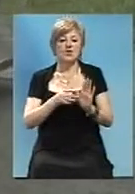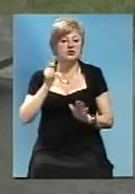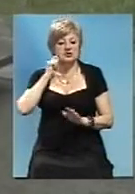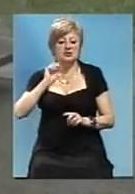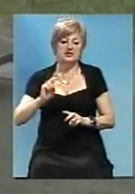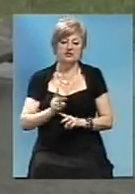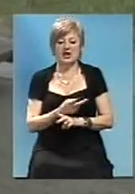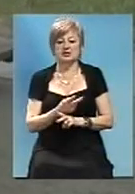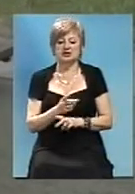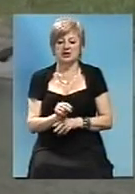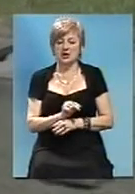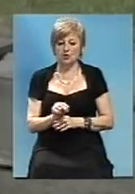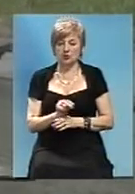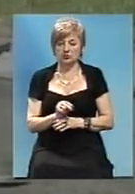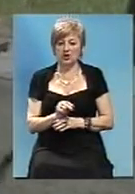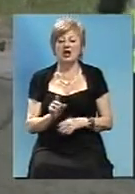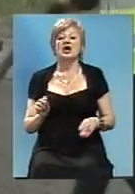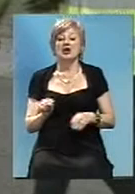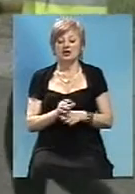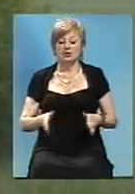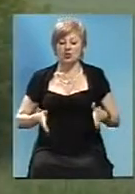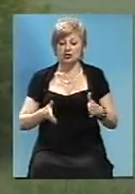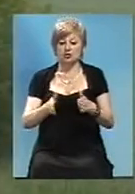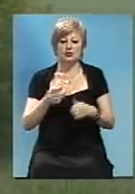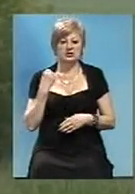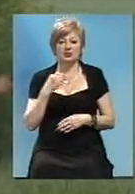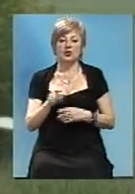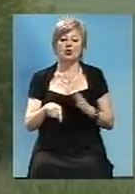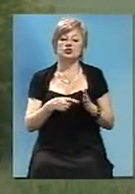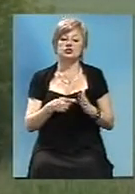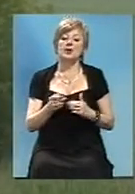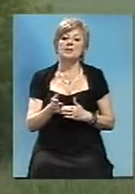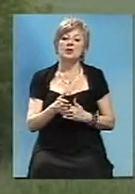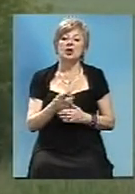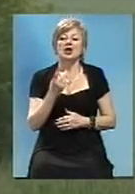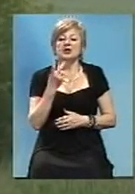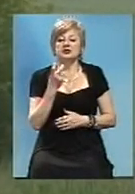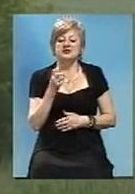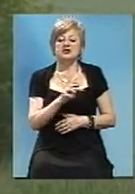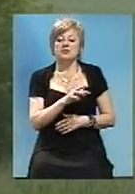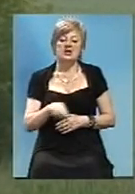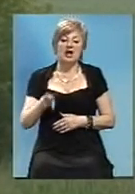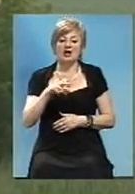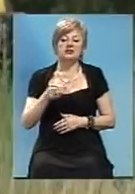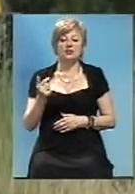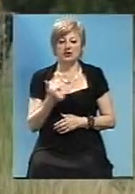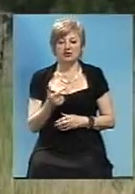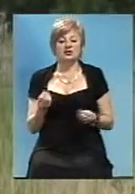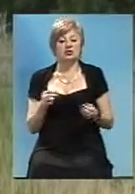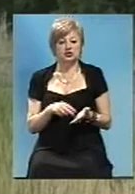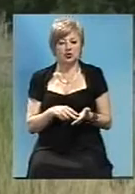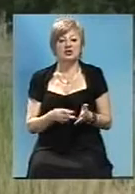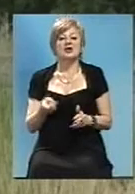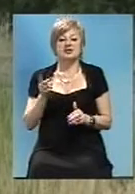ремонту. Ремонт автошляху Запоріжжя-Маріуполь триває. Його загальна вартість – 200 мільярдів гривень. Завершити роботи